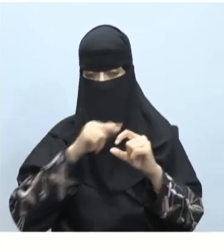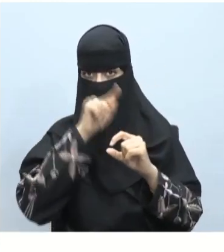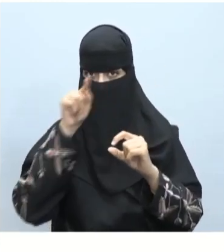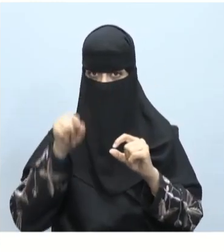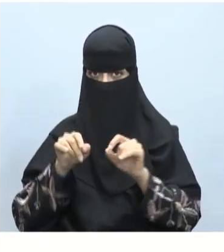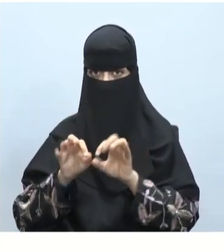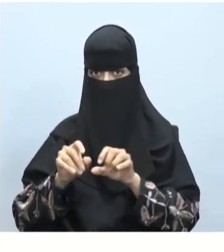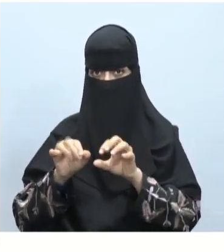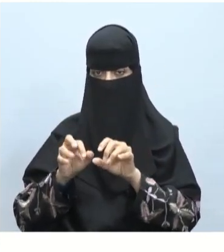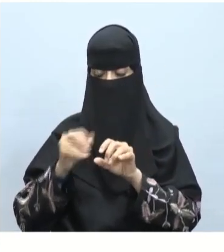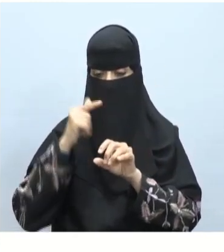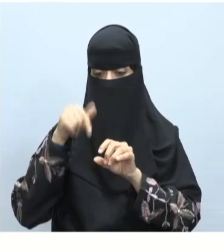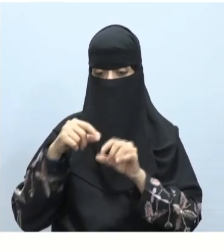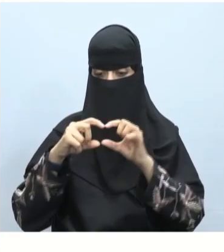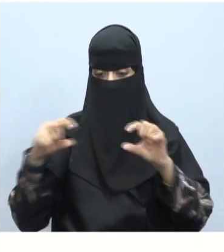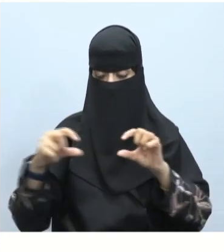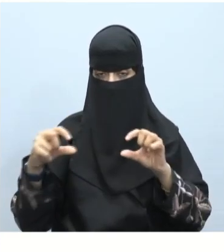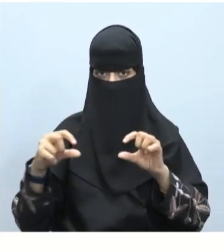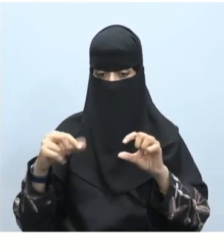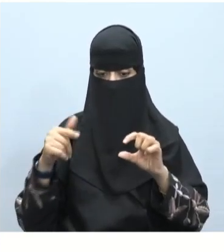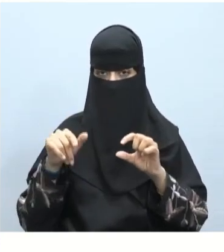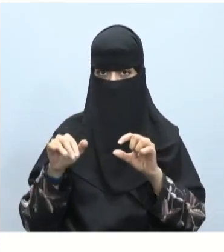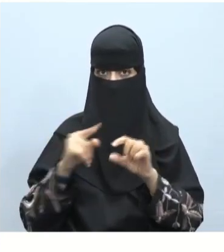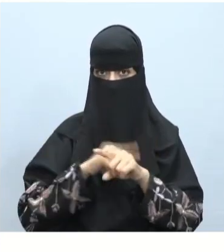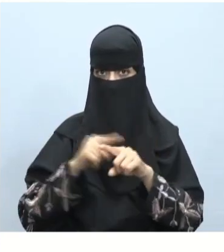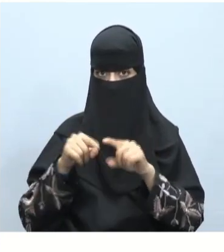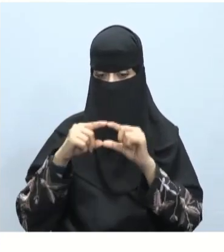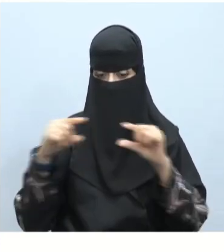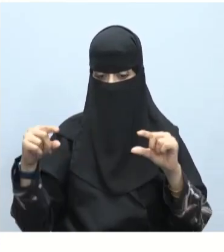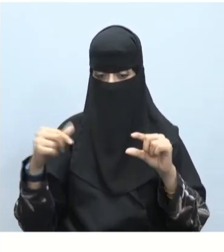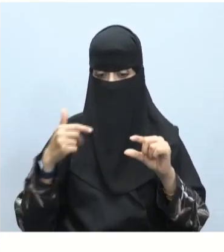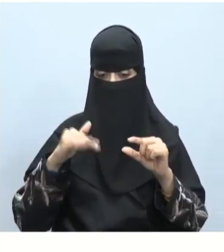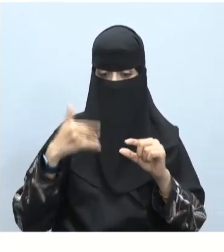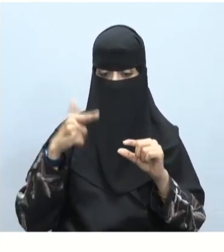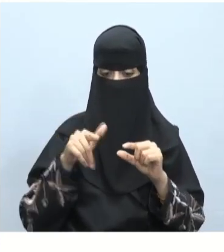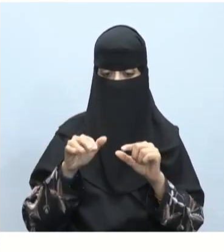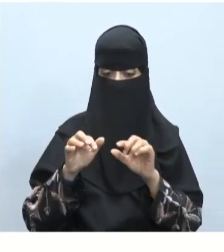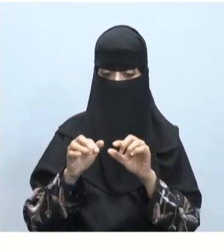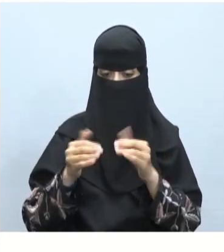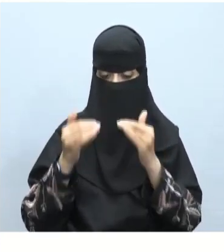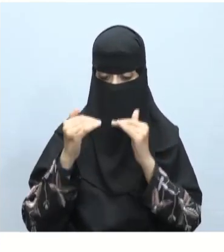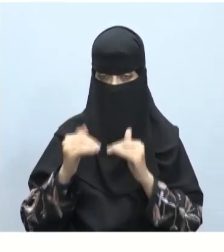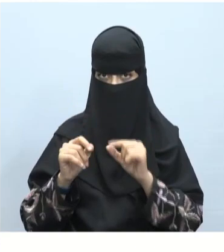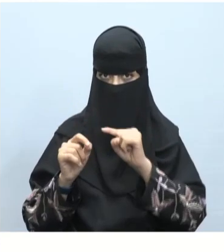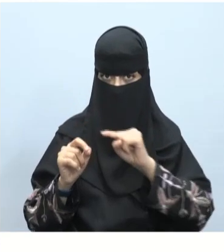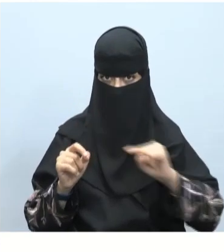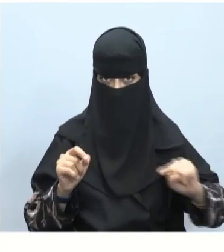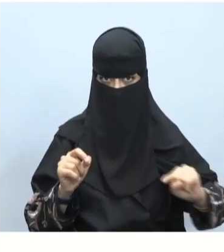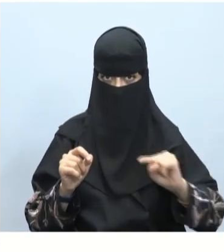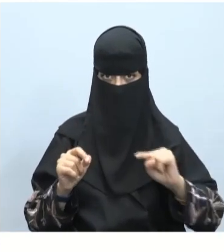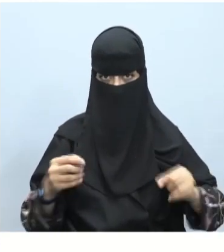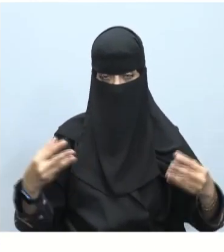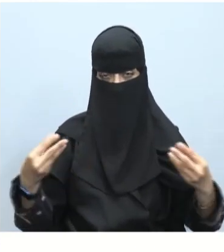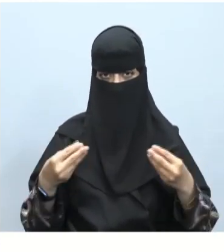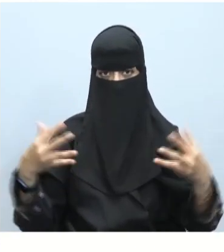إضافة مربع النص بشكل مباشر إلى الموقع بعد ذلك نقوم بسحب مربع